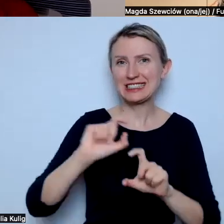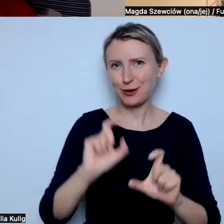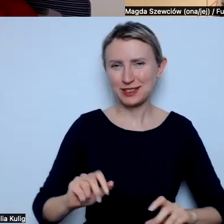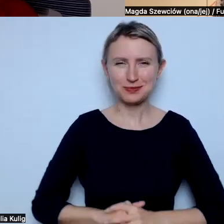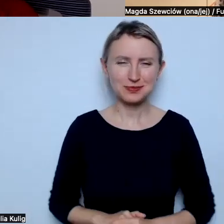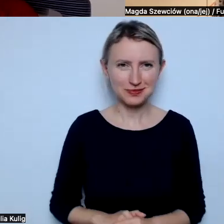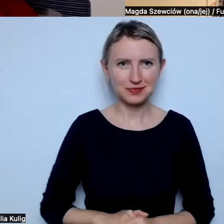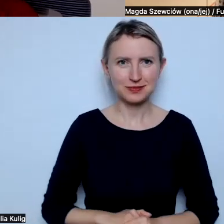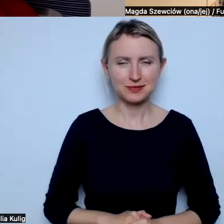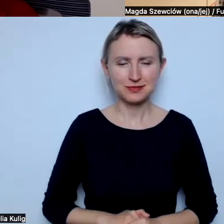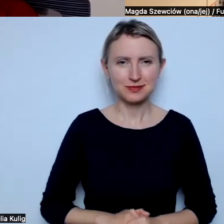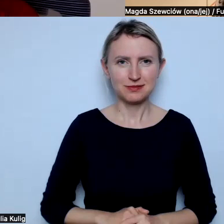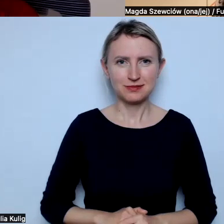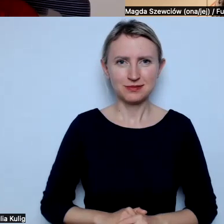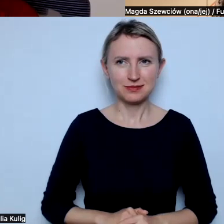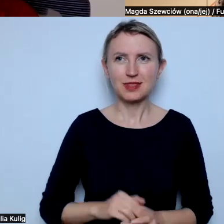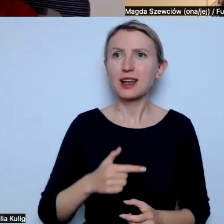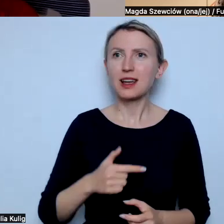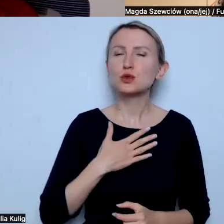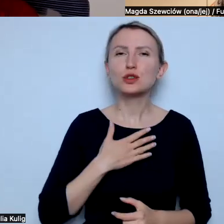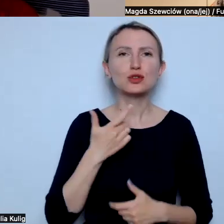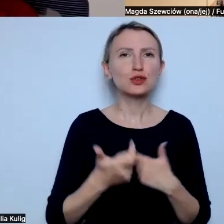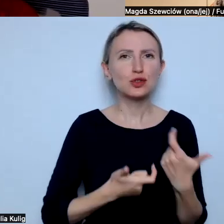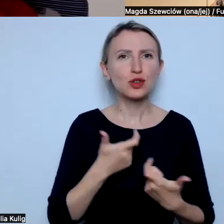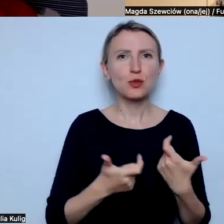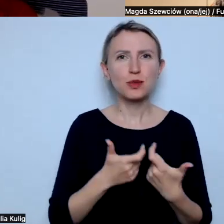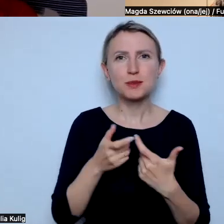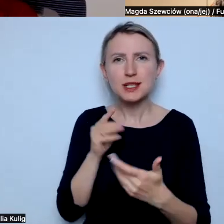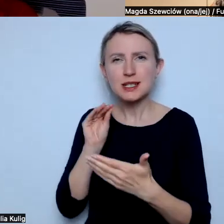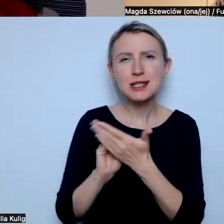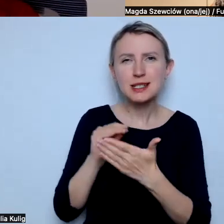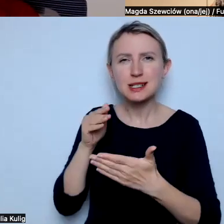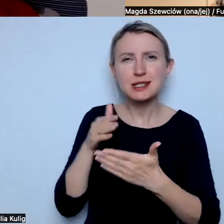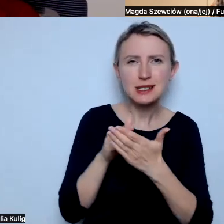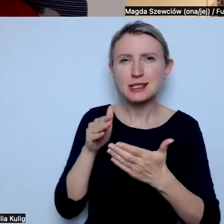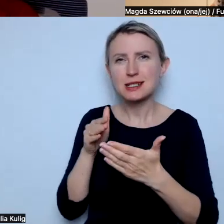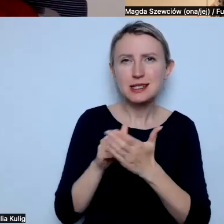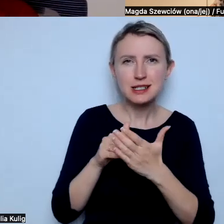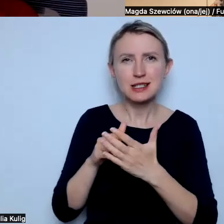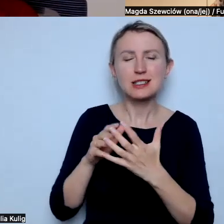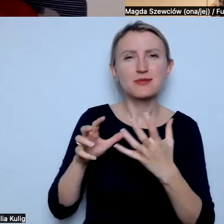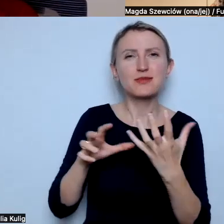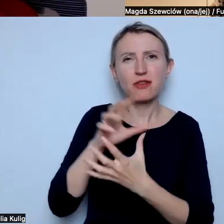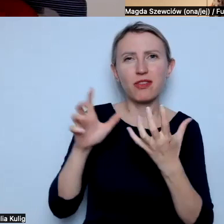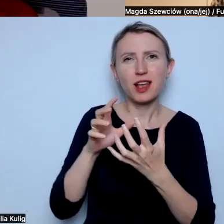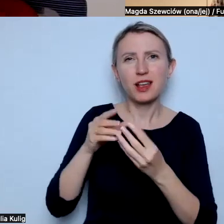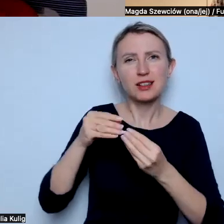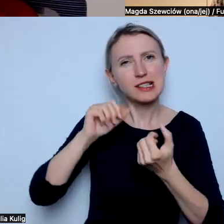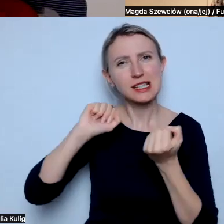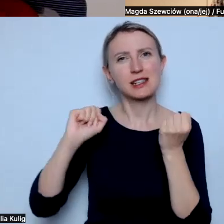tam przepchnąć. Więc mam wrażenie, że robimy szczelinę w tym po prostu okropnym, patriarchalnym, homofobicznym i transfobicznym świecie.